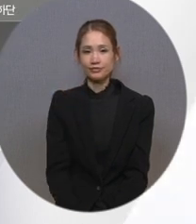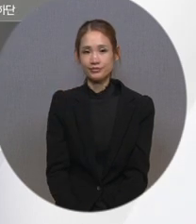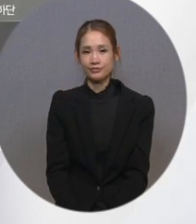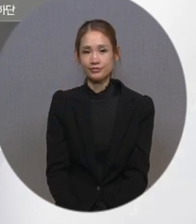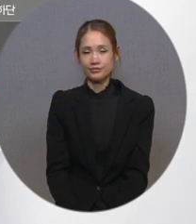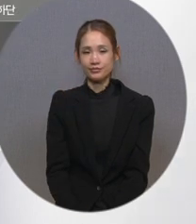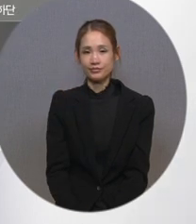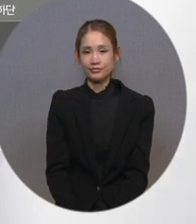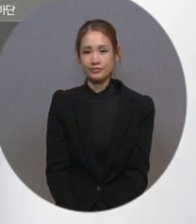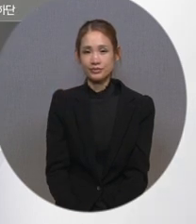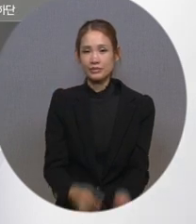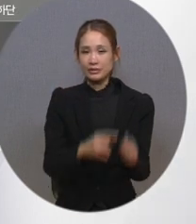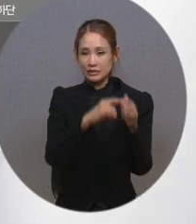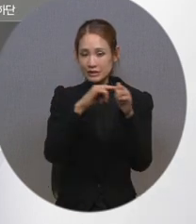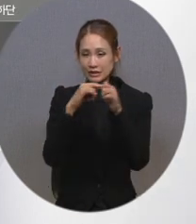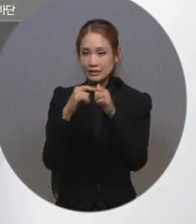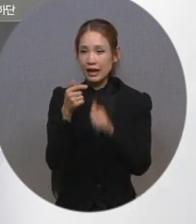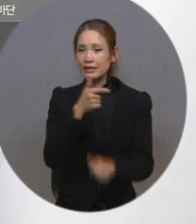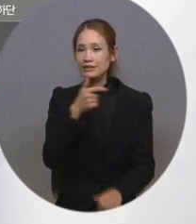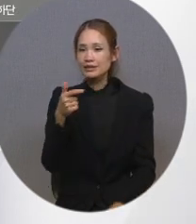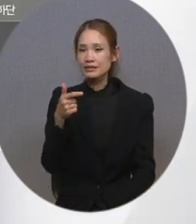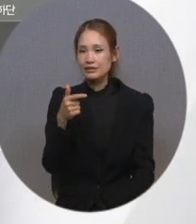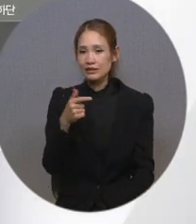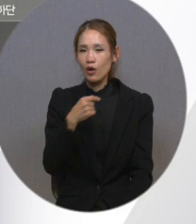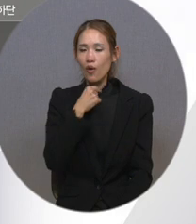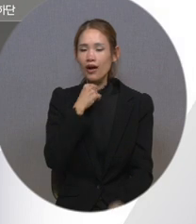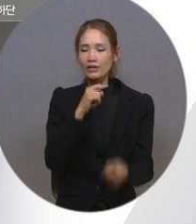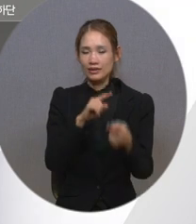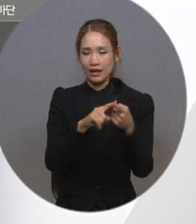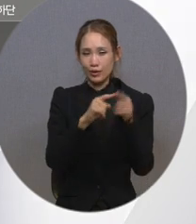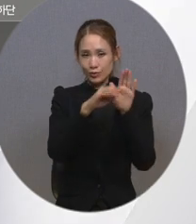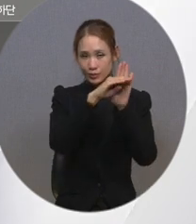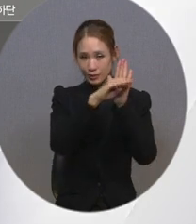글자 크기에서 원하는 크기를 선택해 주신 후